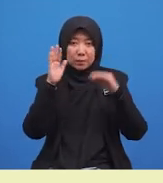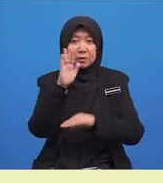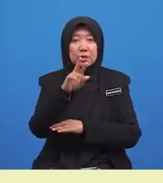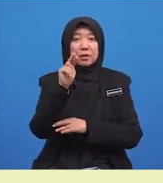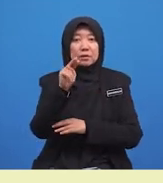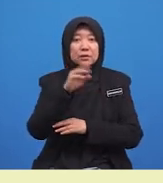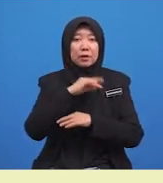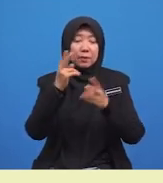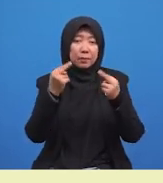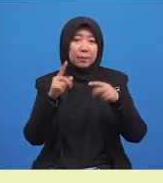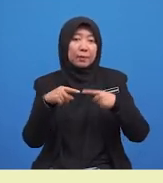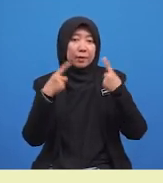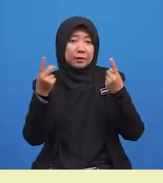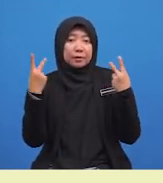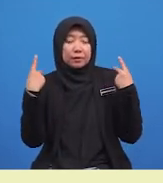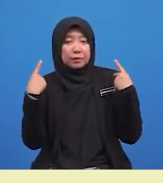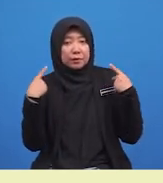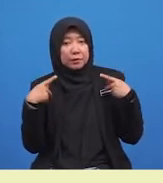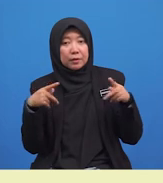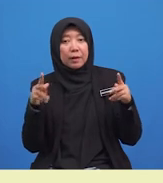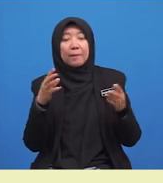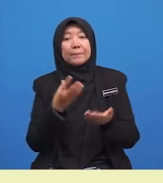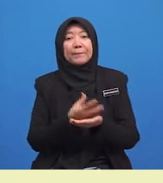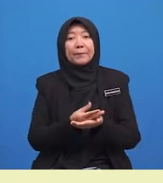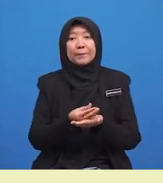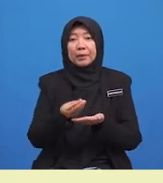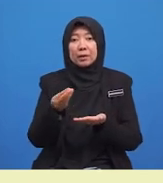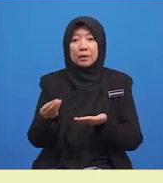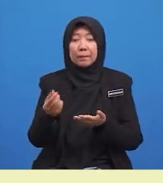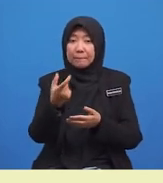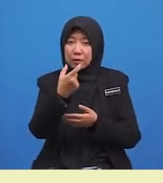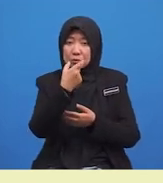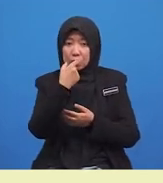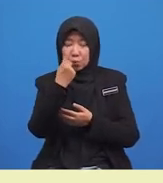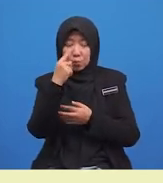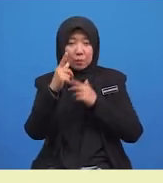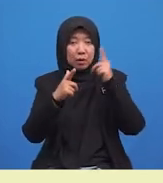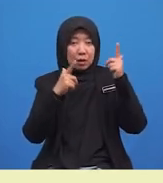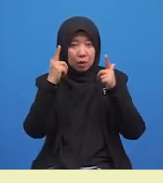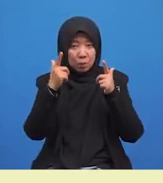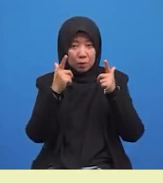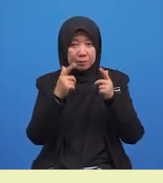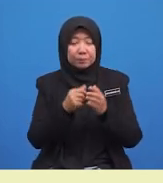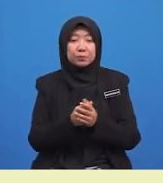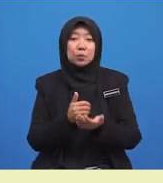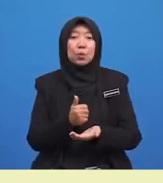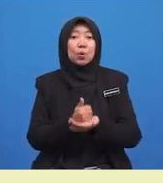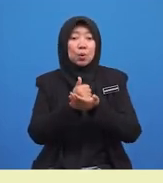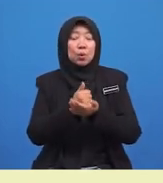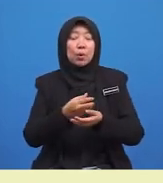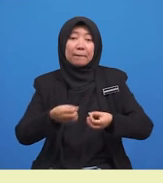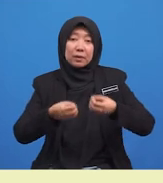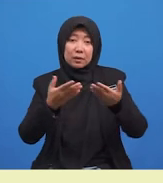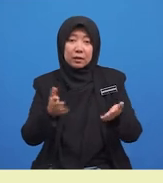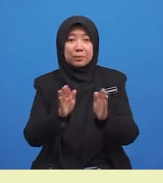biskut selalu melawat mereka. Kalau begitu, tolong berikan buku ini kepada mereka. Baiklah,